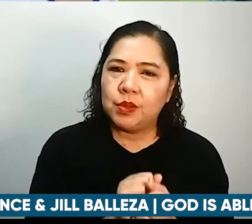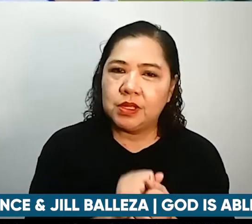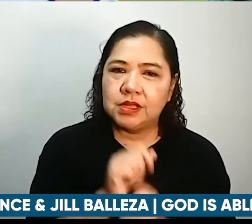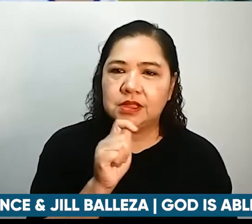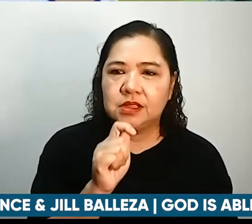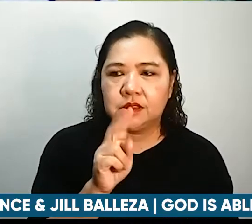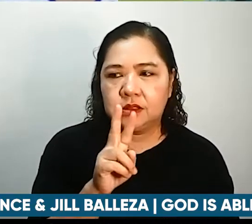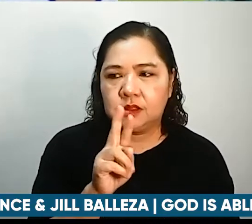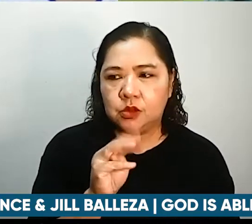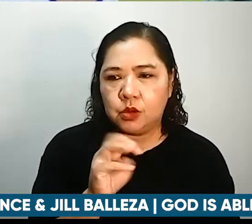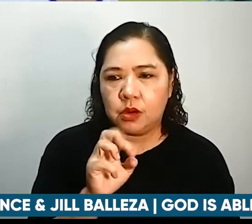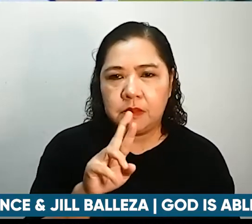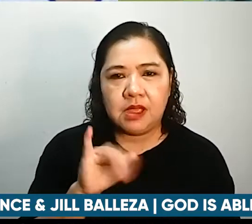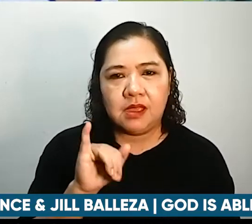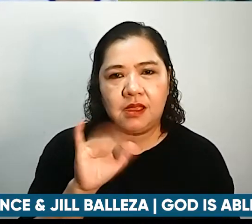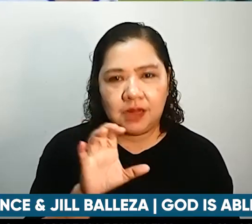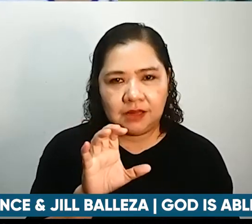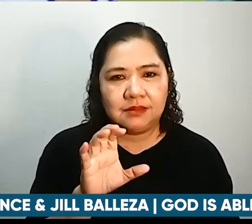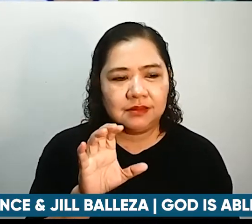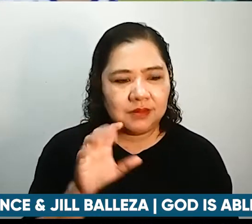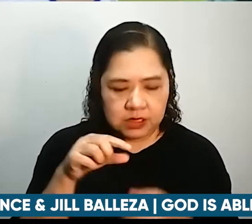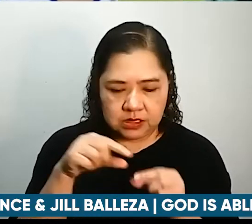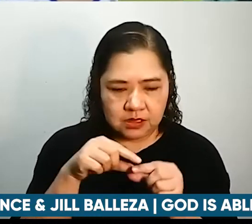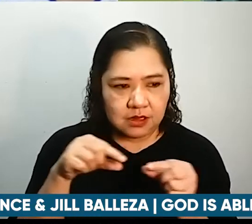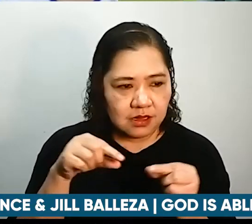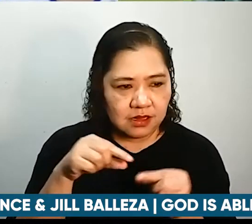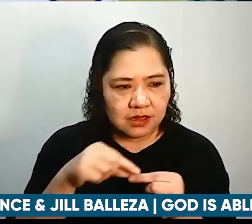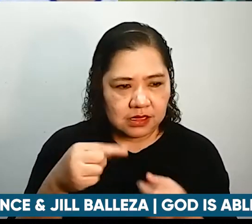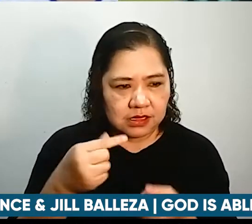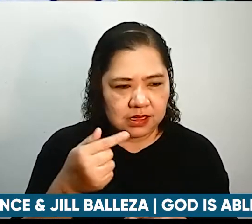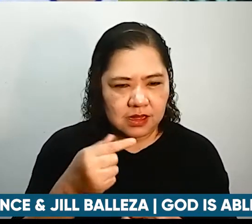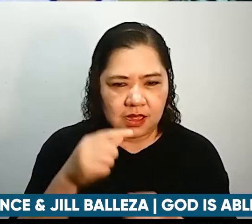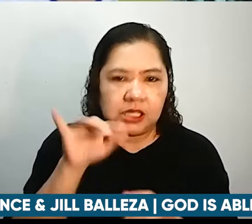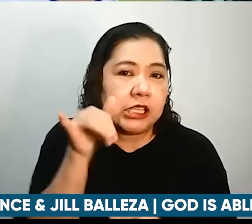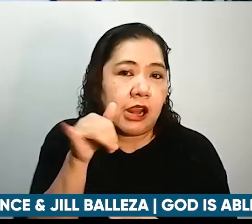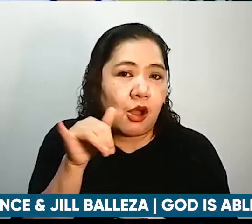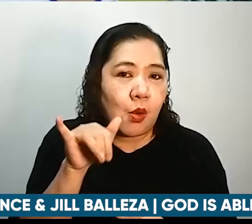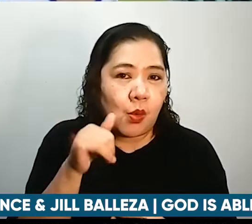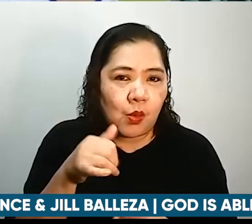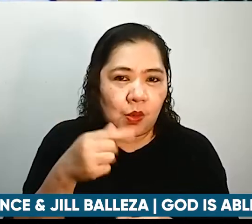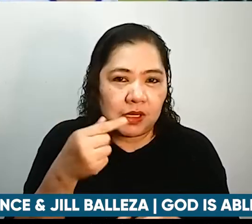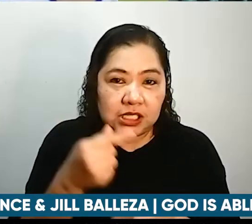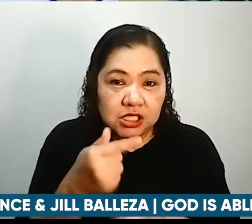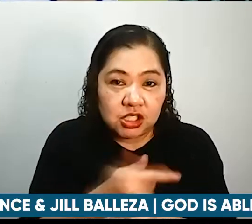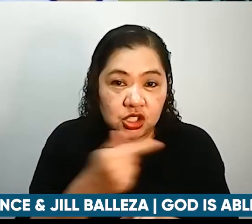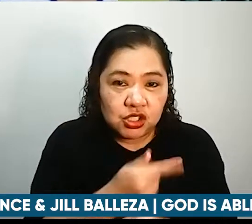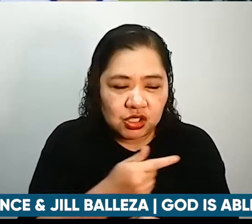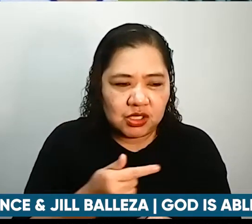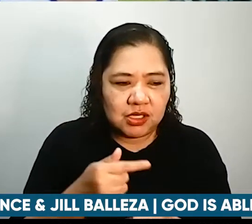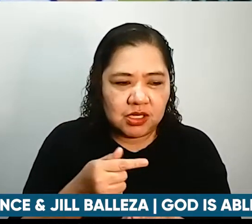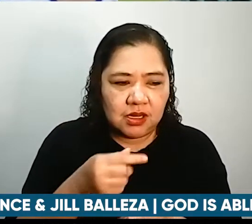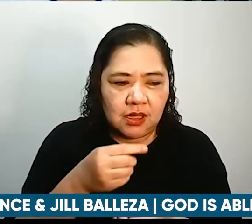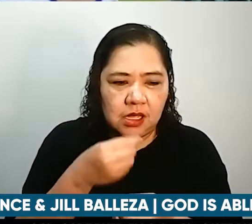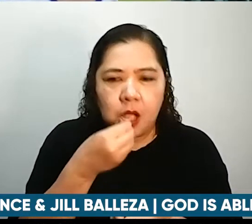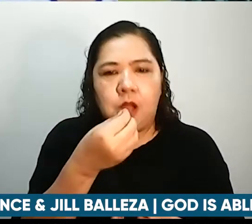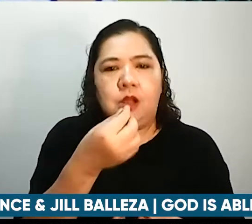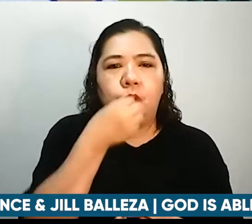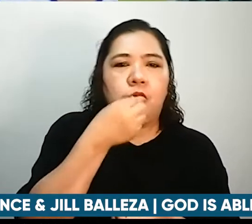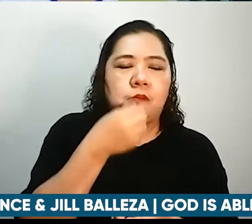ano yun, ang inunguya ko, tapos kalamansi. So, 30 minutes bago ako